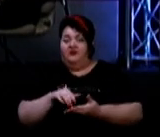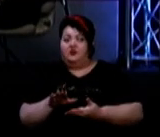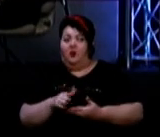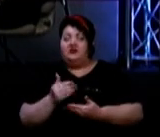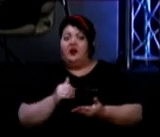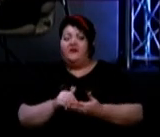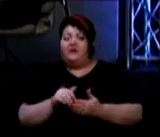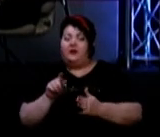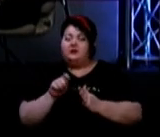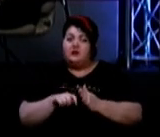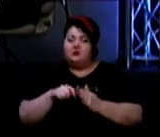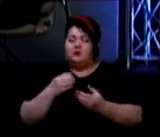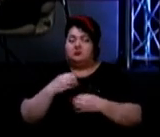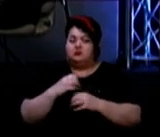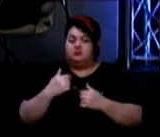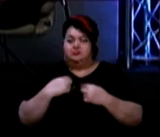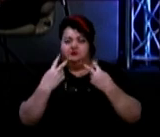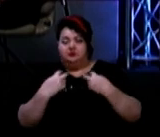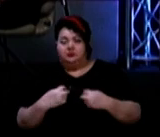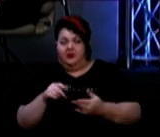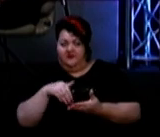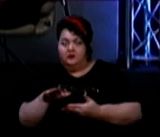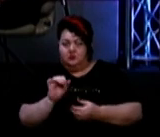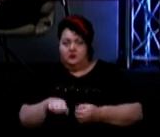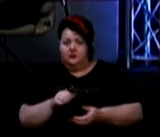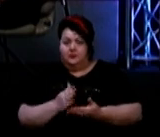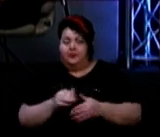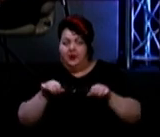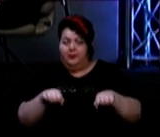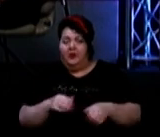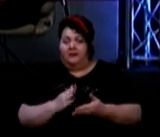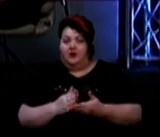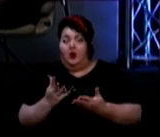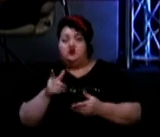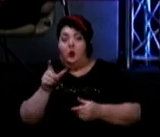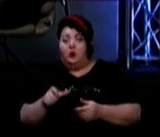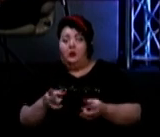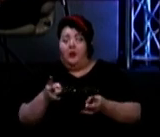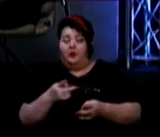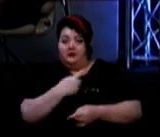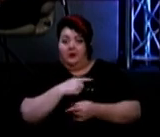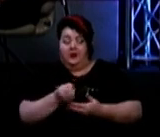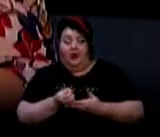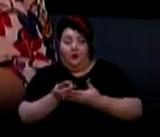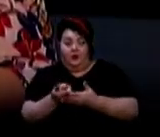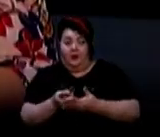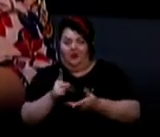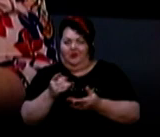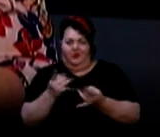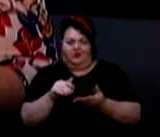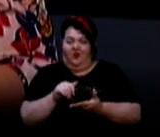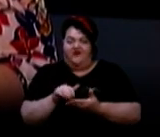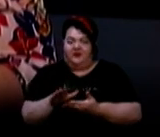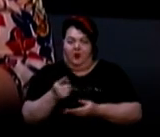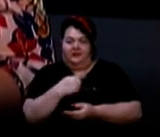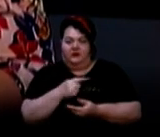тестування ПЛР або ІФА-тестування? Є таке право? Якщо людині потрібна госпіталізація, її просто відмовлять госпіталізацію. Тобто